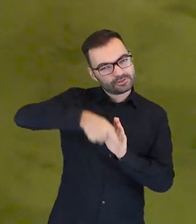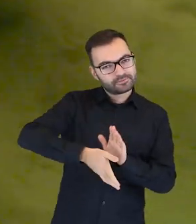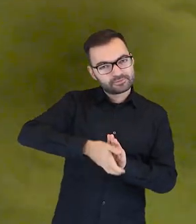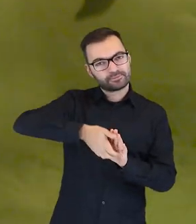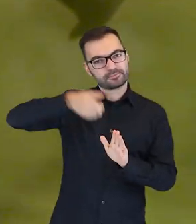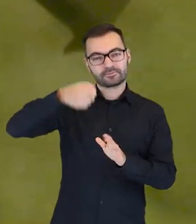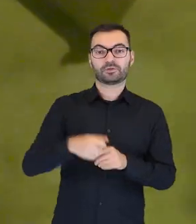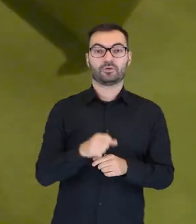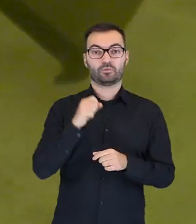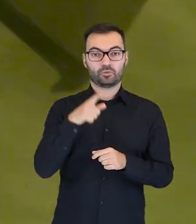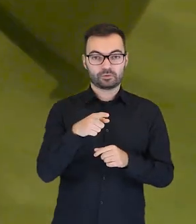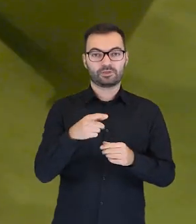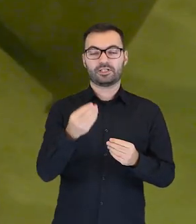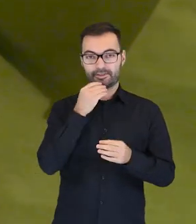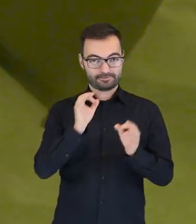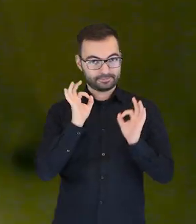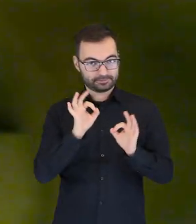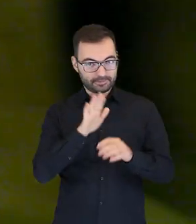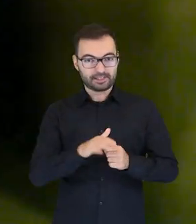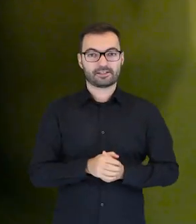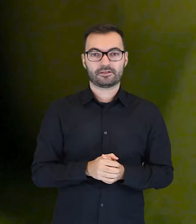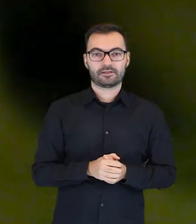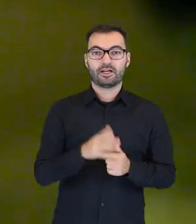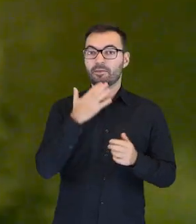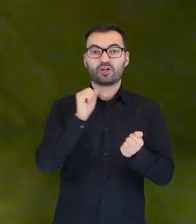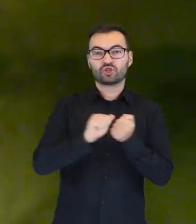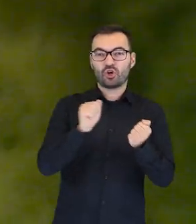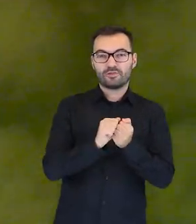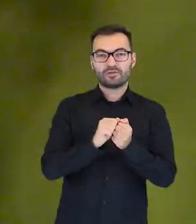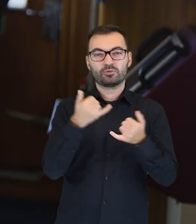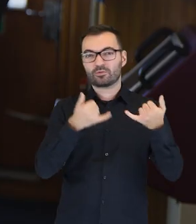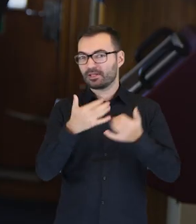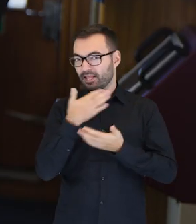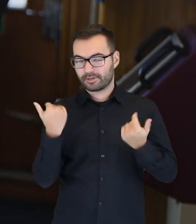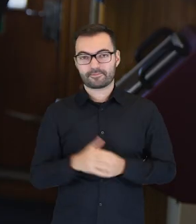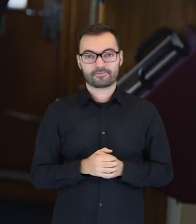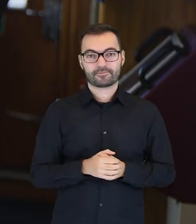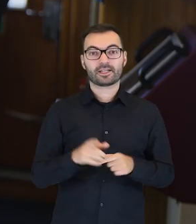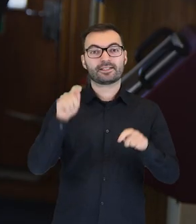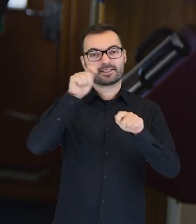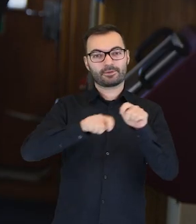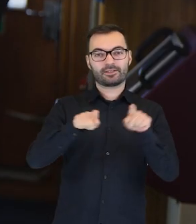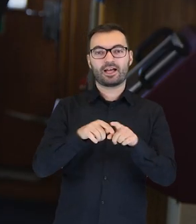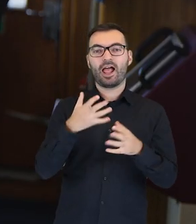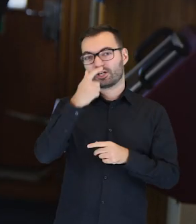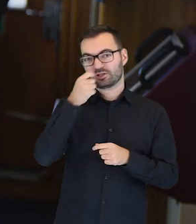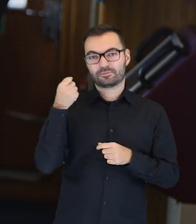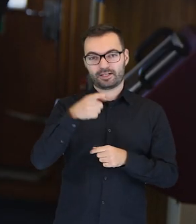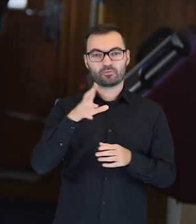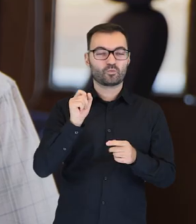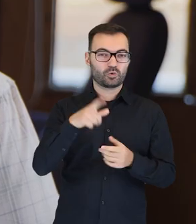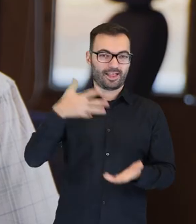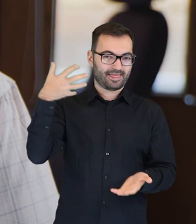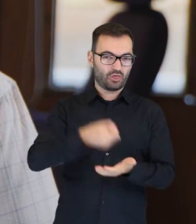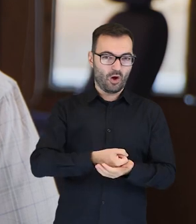żeby zobaczyć, czy jest tam odpowiednie dla nich pożywienie i czy nie ma w nich szkodliwych substancji. Dodatkowo sprawdzamy, ile śmieci można znaleźć na